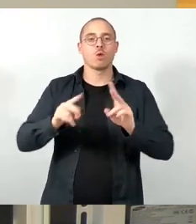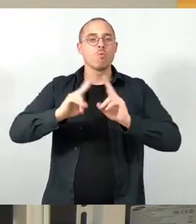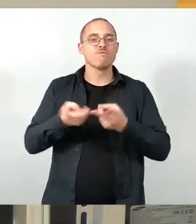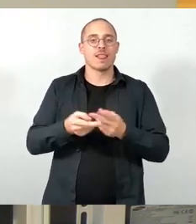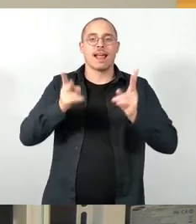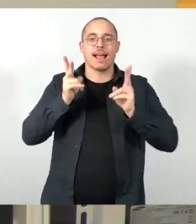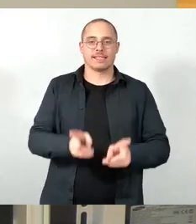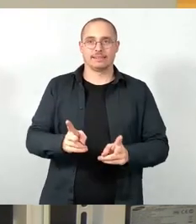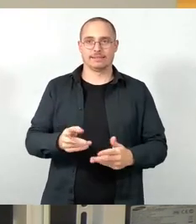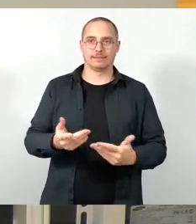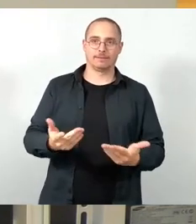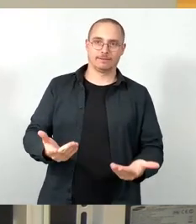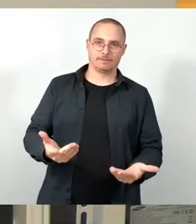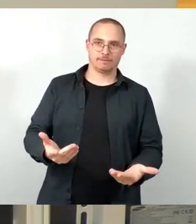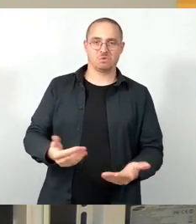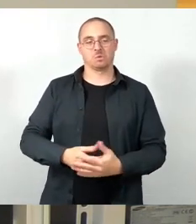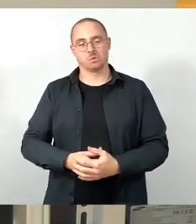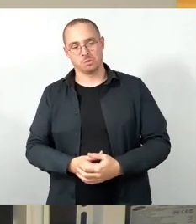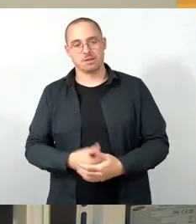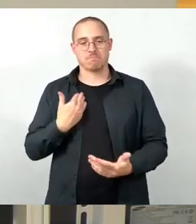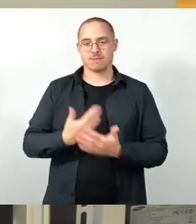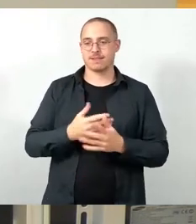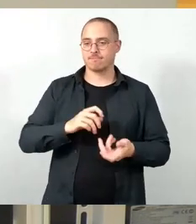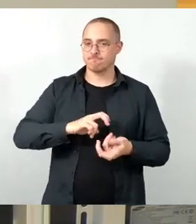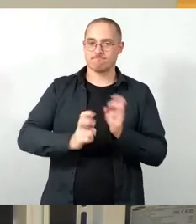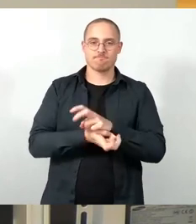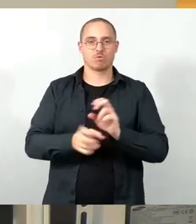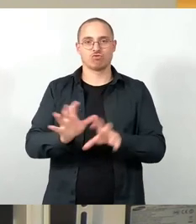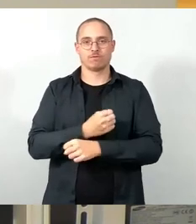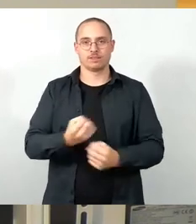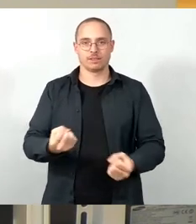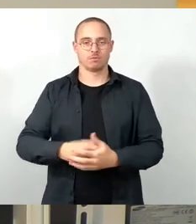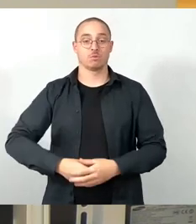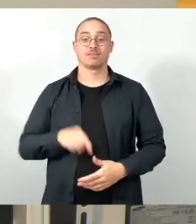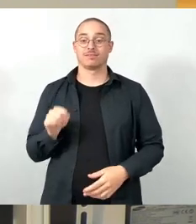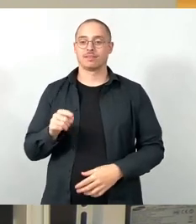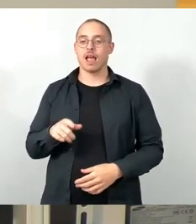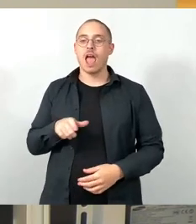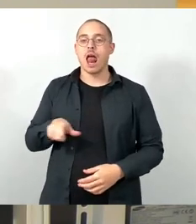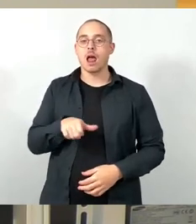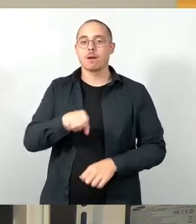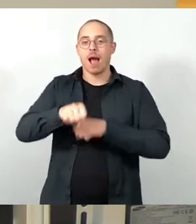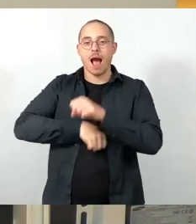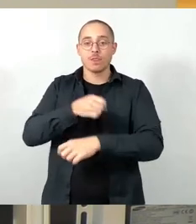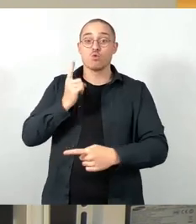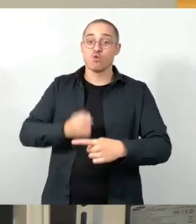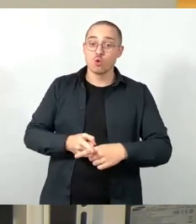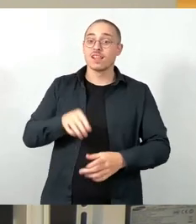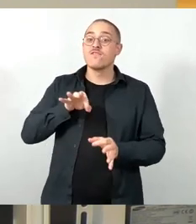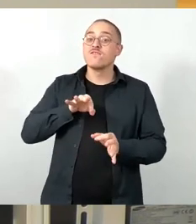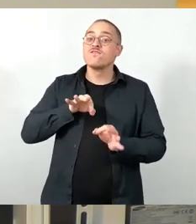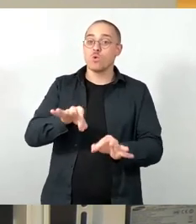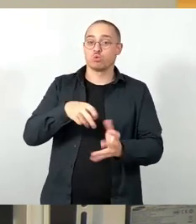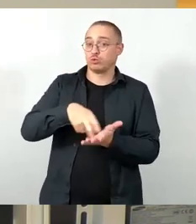zugenommen und dann sind natürlich auf diesem Elberad- und Fußweg, wie er ja in Wirklichkeit heißt, nicht nur Radfahrer unterwegs, sondern